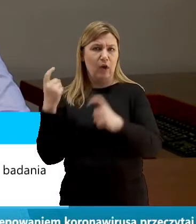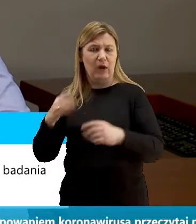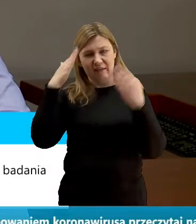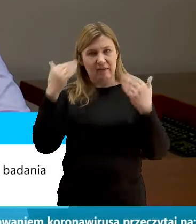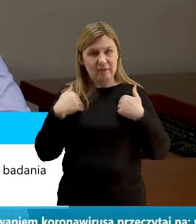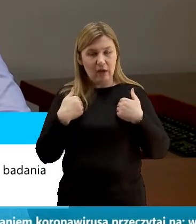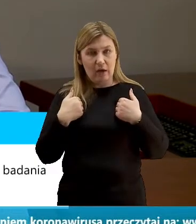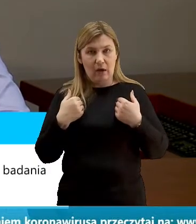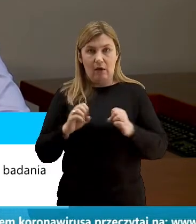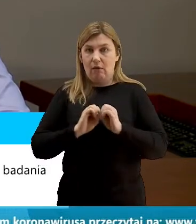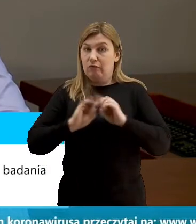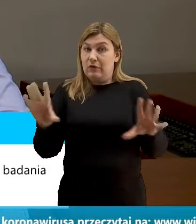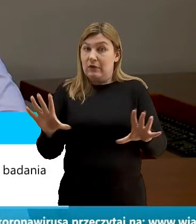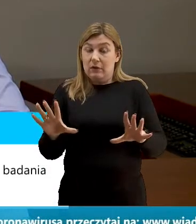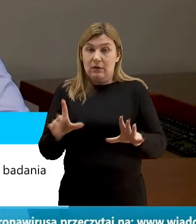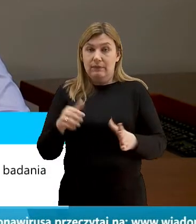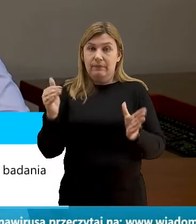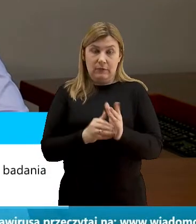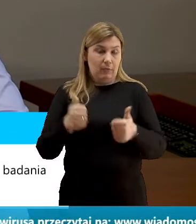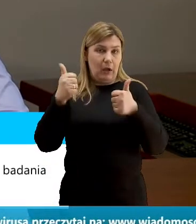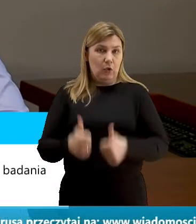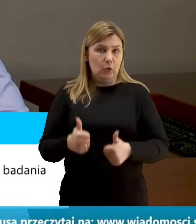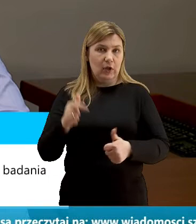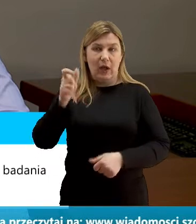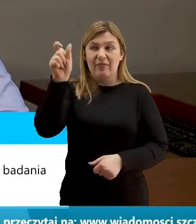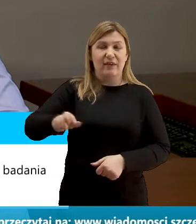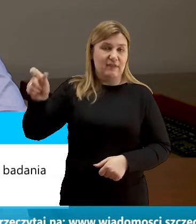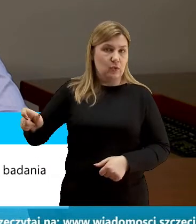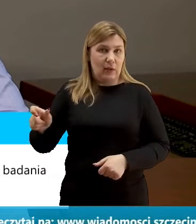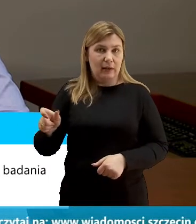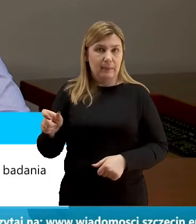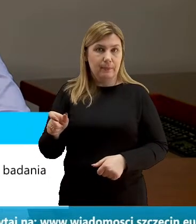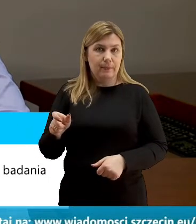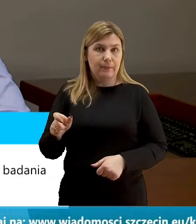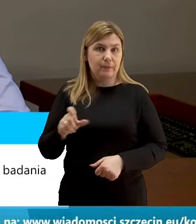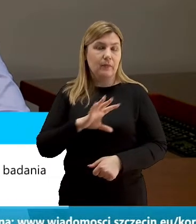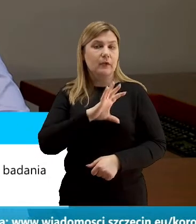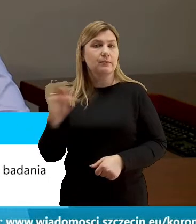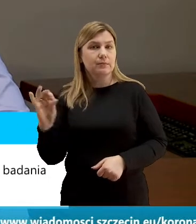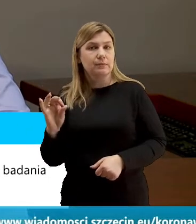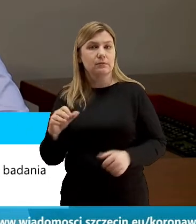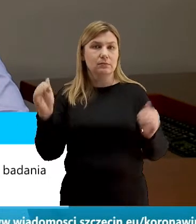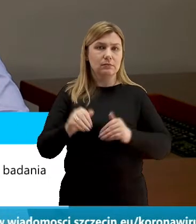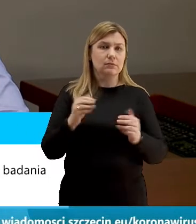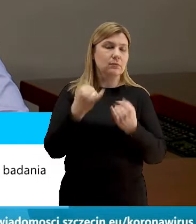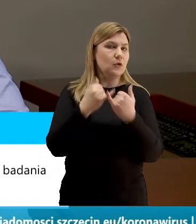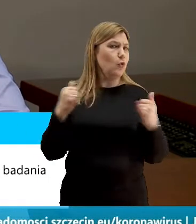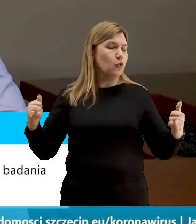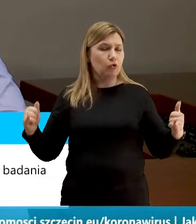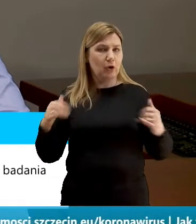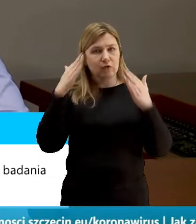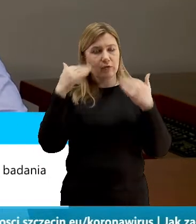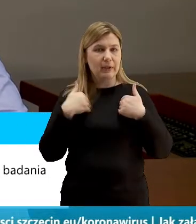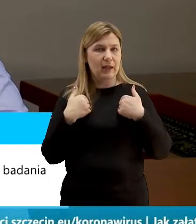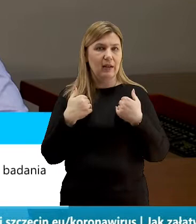Oczywiście trzeba to zawsze ustalić w sposób indywidualny, bo może być w różnych szpitalach, to jeszcze w tej